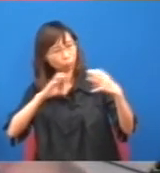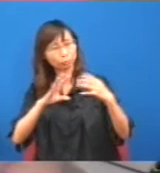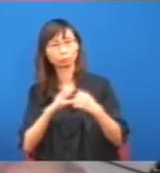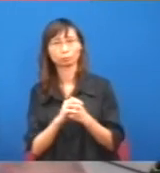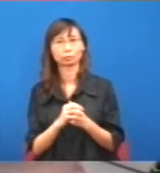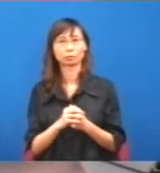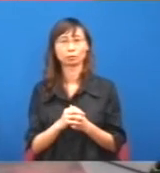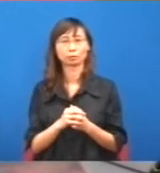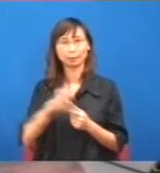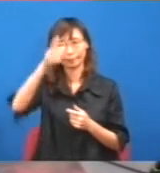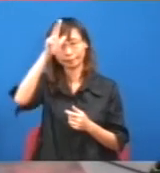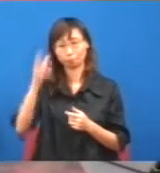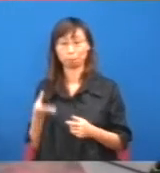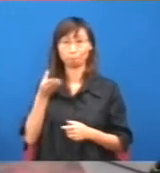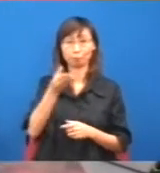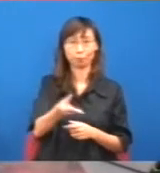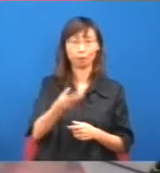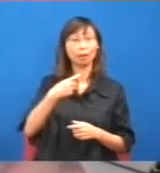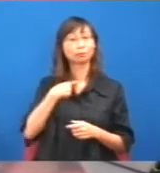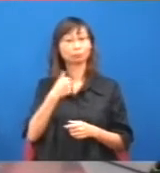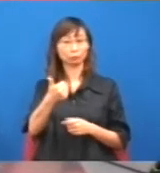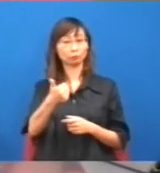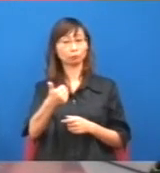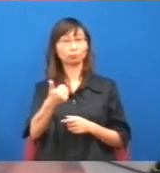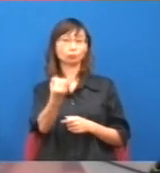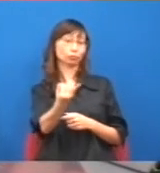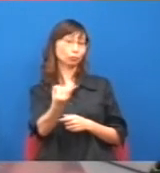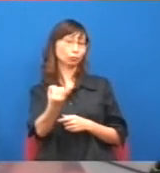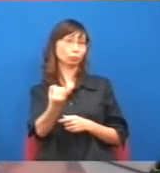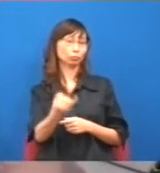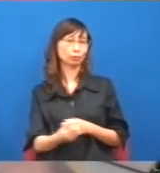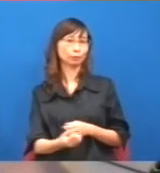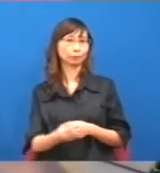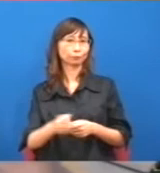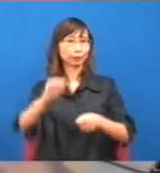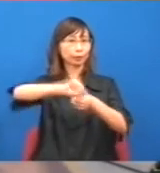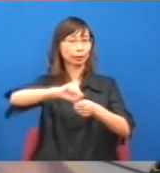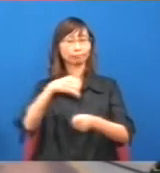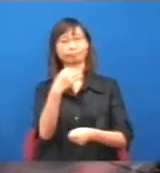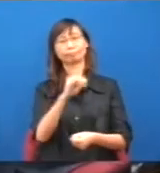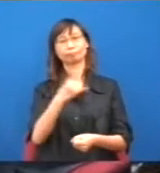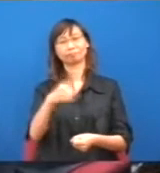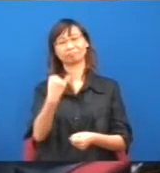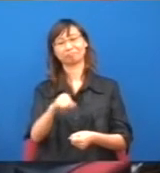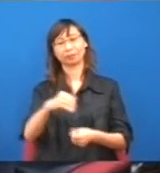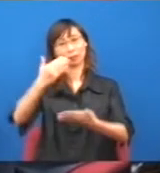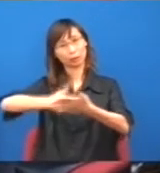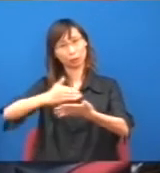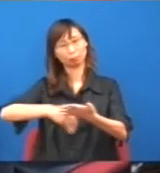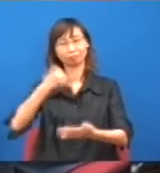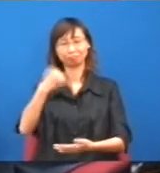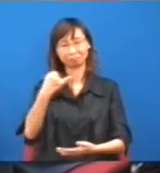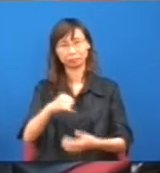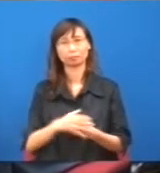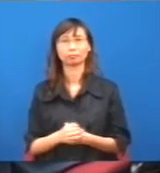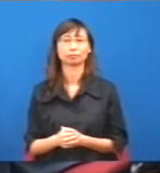就是,政府應該來,我們要就要,不要就不要,就沒得監,沒得減,沒得減的,是這樣的,即是吃就死,不